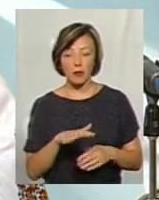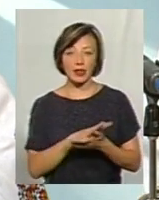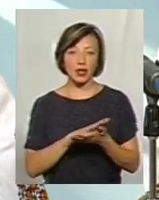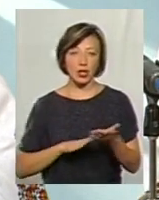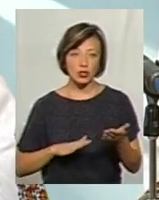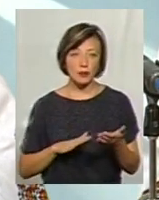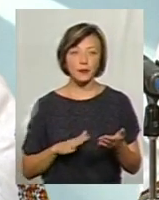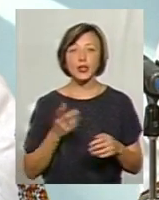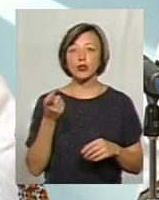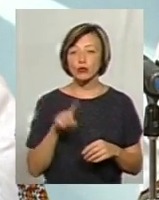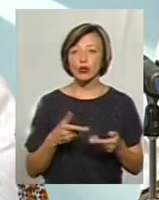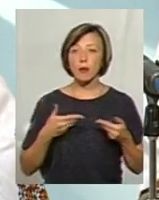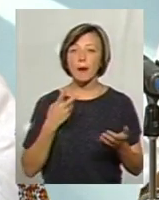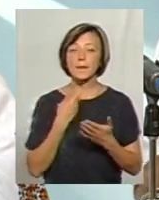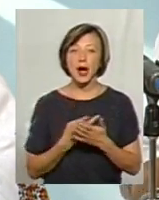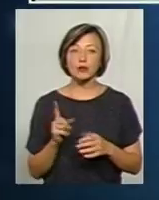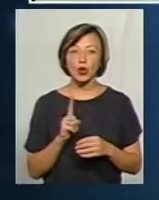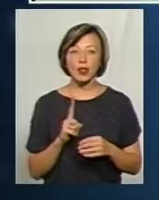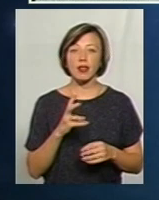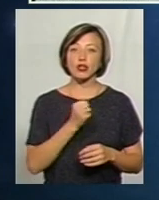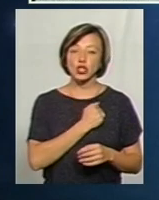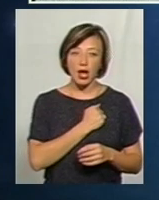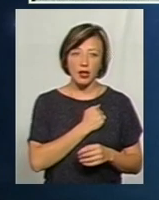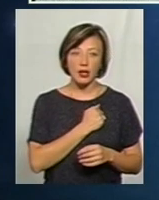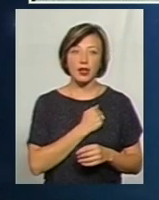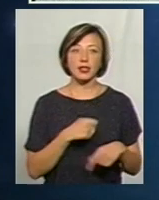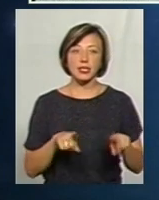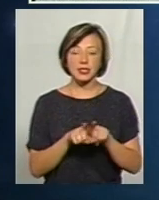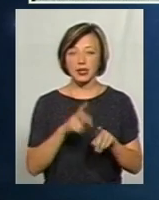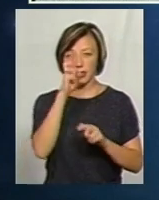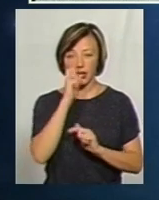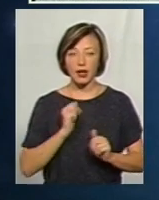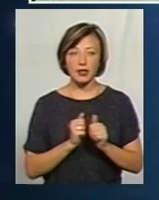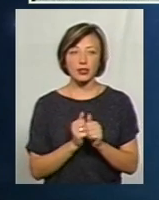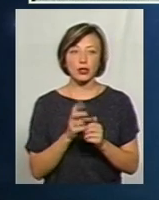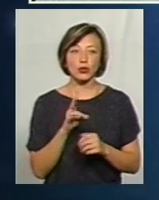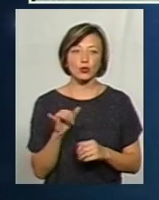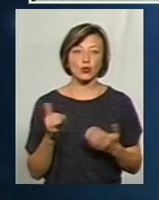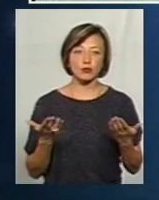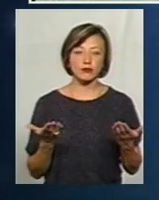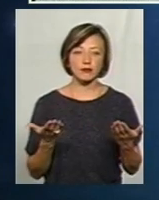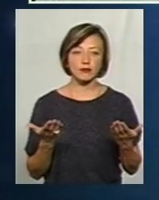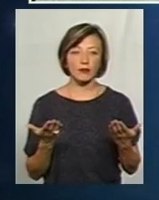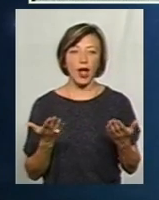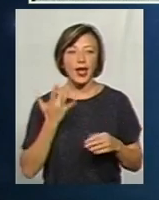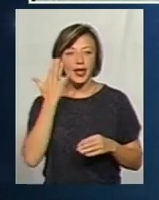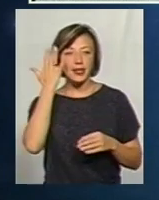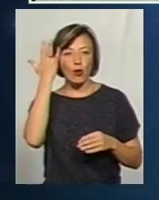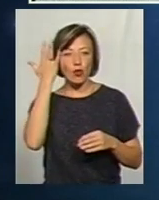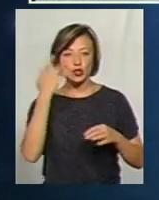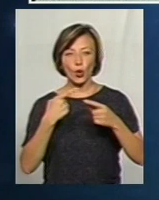так далі. Тому що ми бачимо, що, на жаль, настільки наша країна ідеологічно